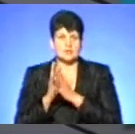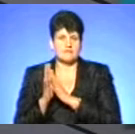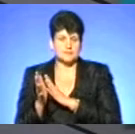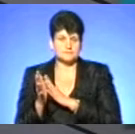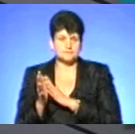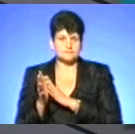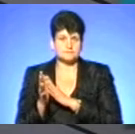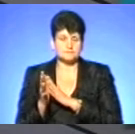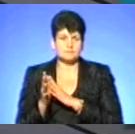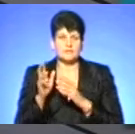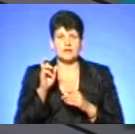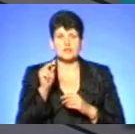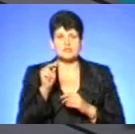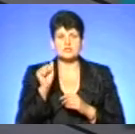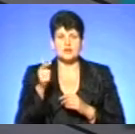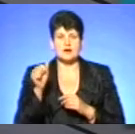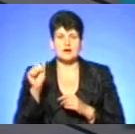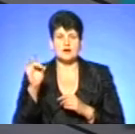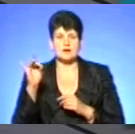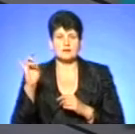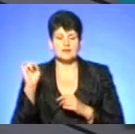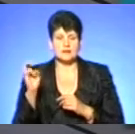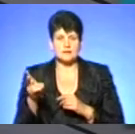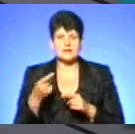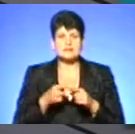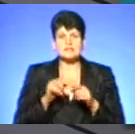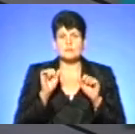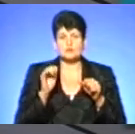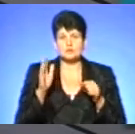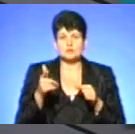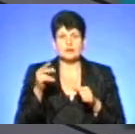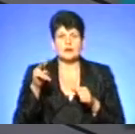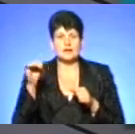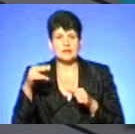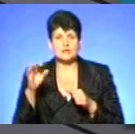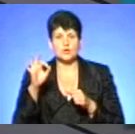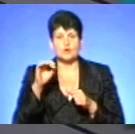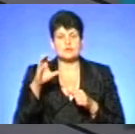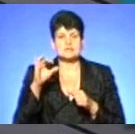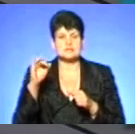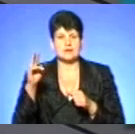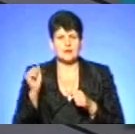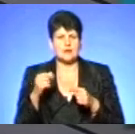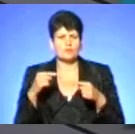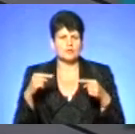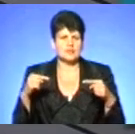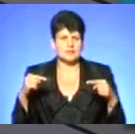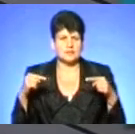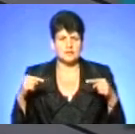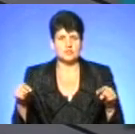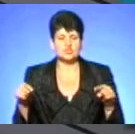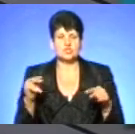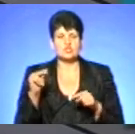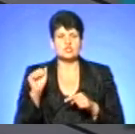будь-які інші чагарники. Вона гілках, в землі і ховається